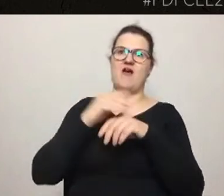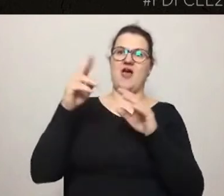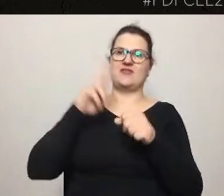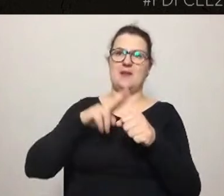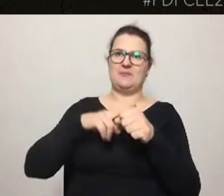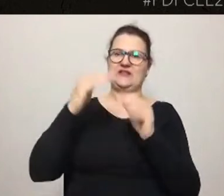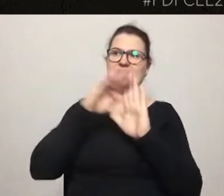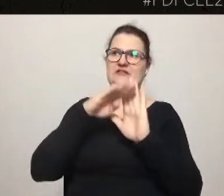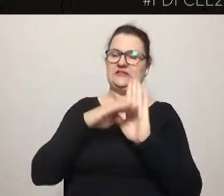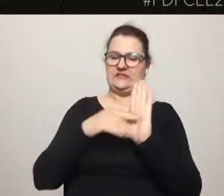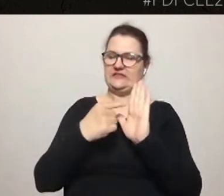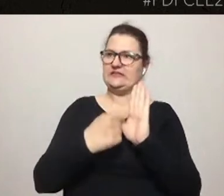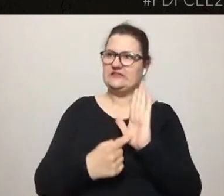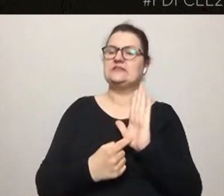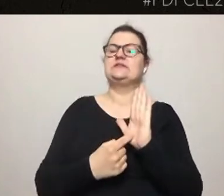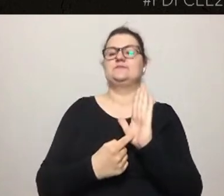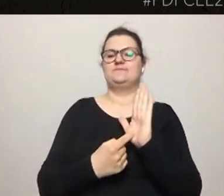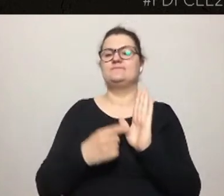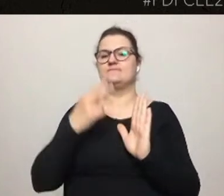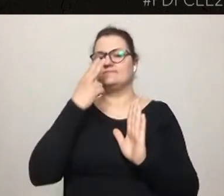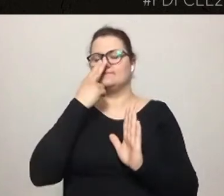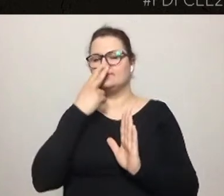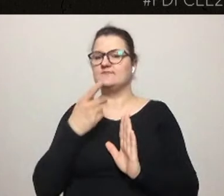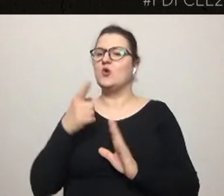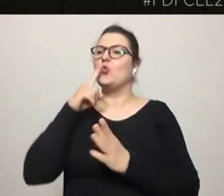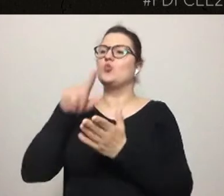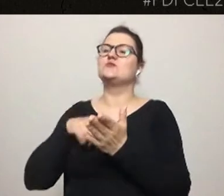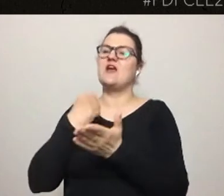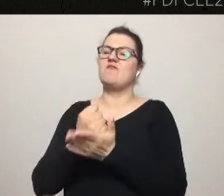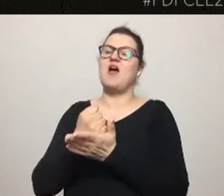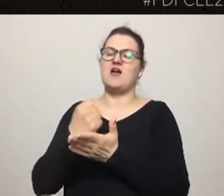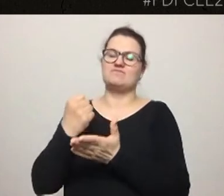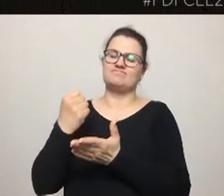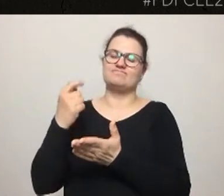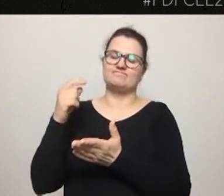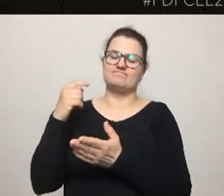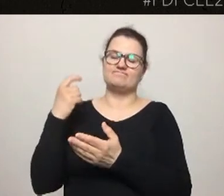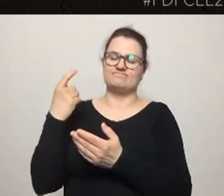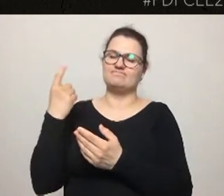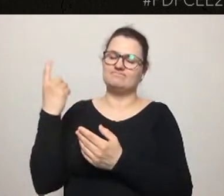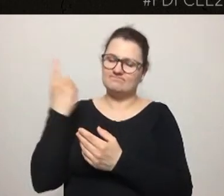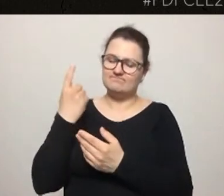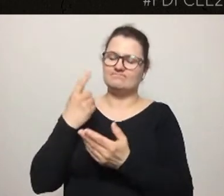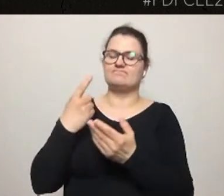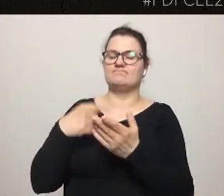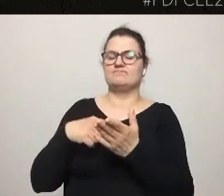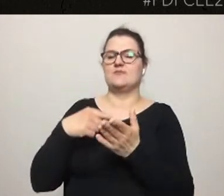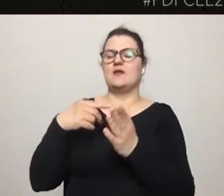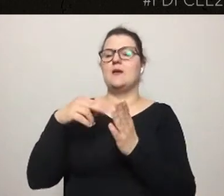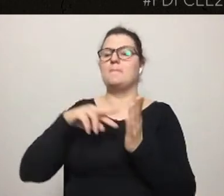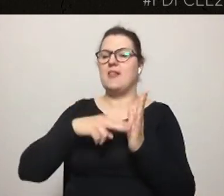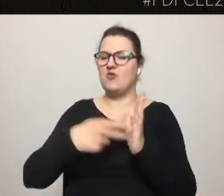rygor, który wprowadziła ustawa, która reguluje funkcjonowanie budżet obywatelskich, sprawia, że te